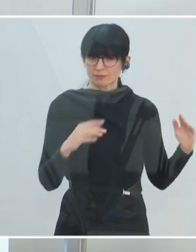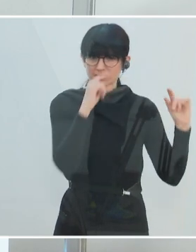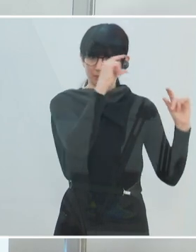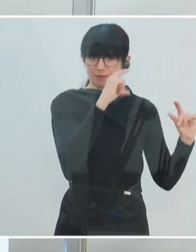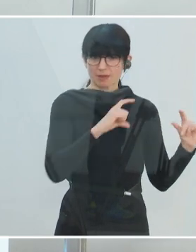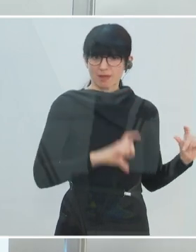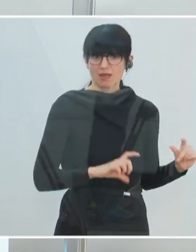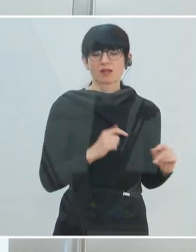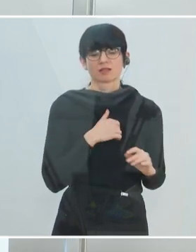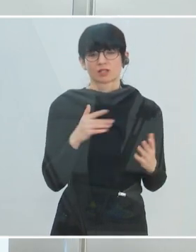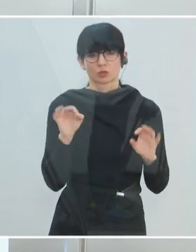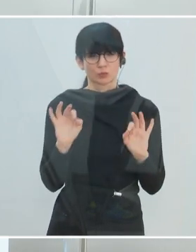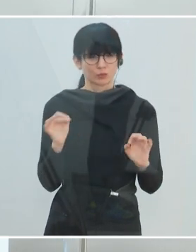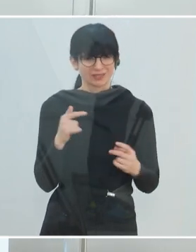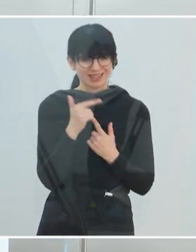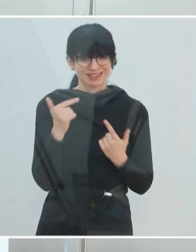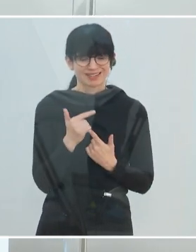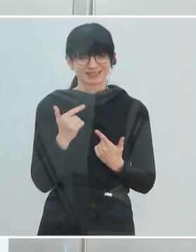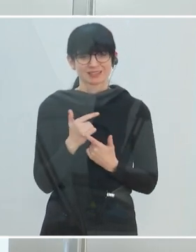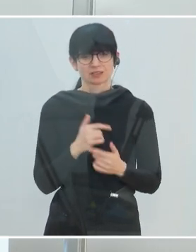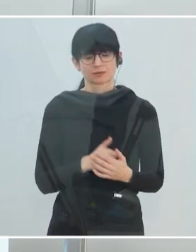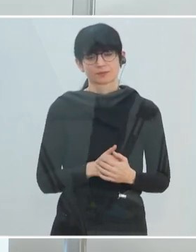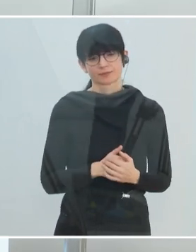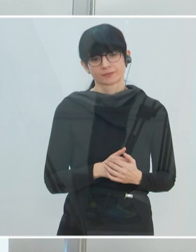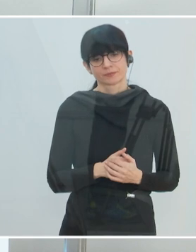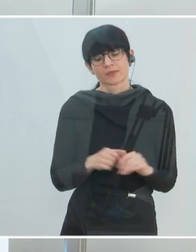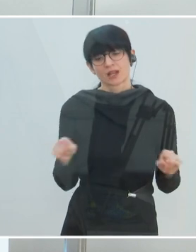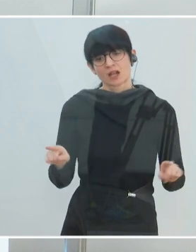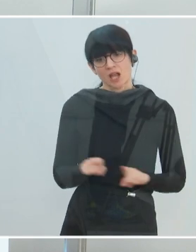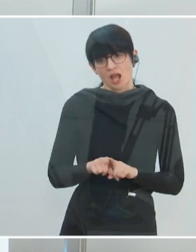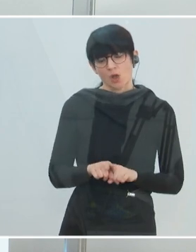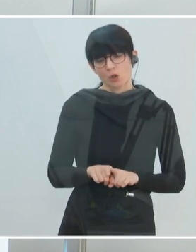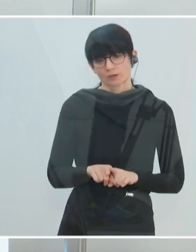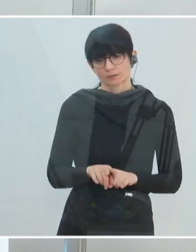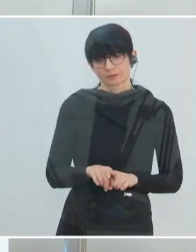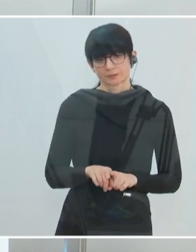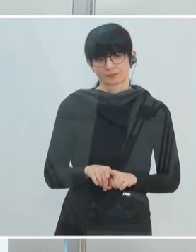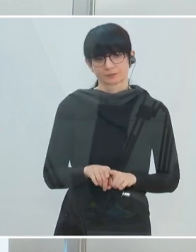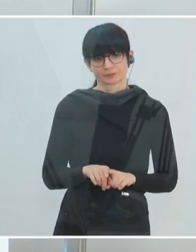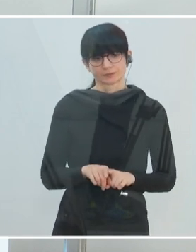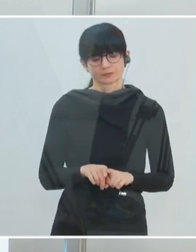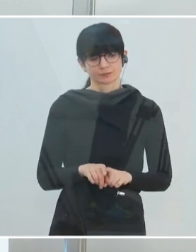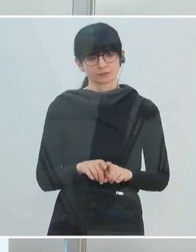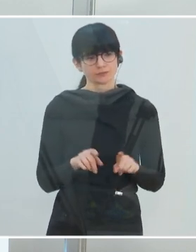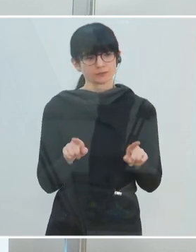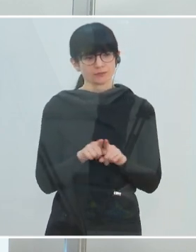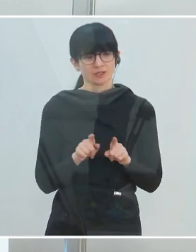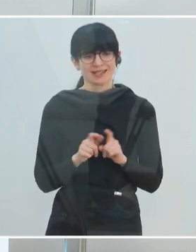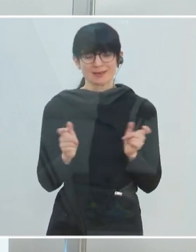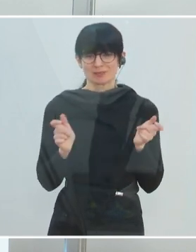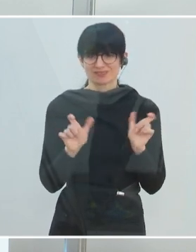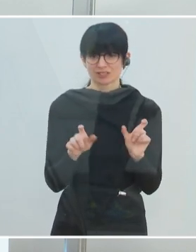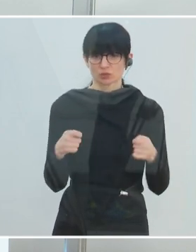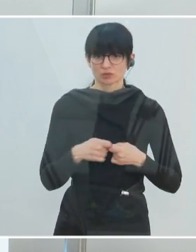heute gewesen, sehr gut an Punkt gebracht, finde ich. Auch, ich nenne es einmal, als Präventionsmaßnahmen für die